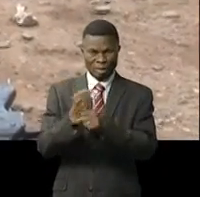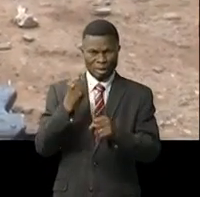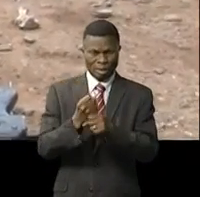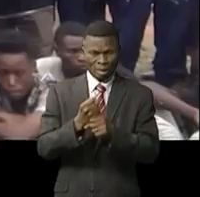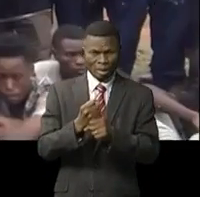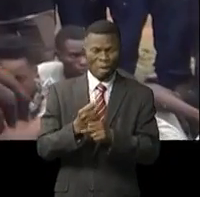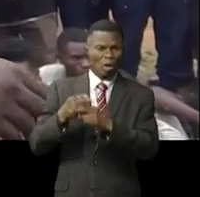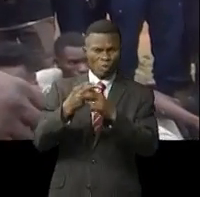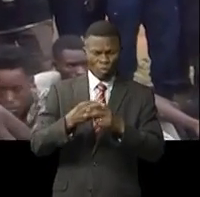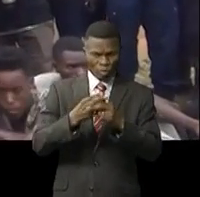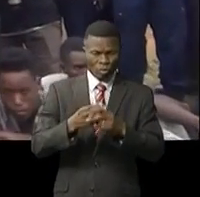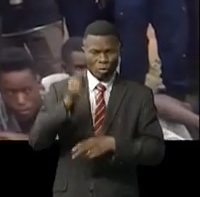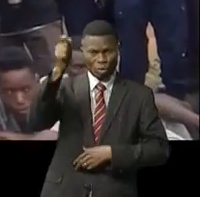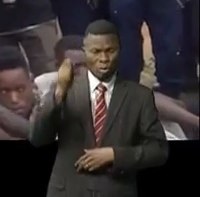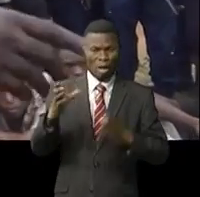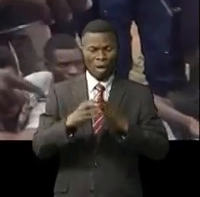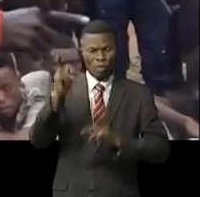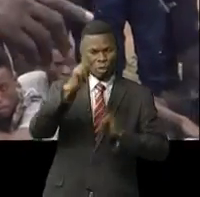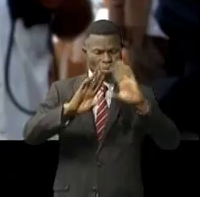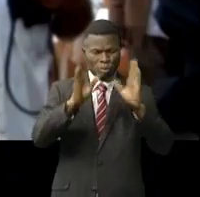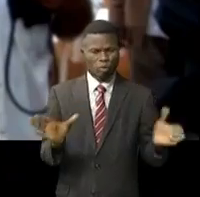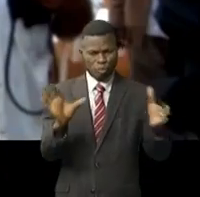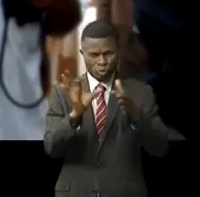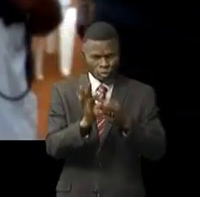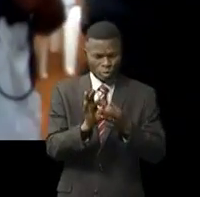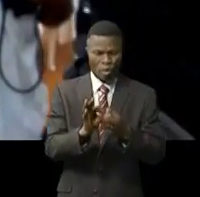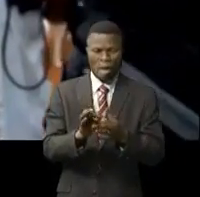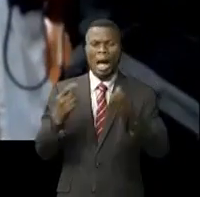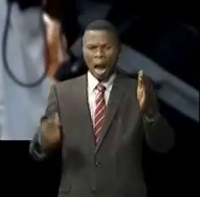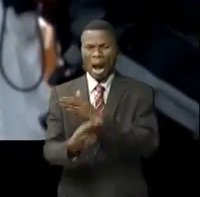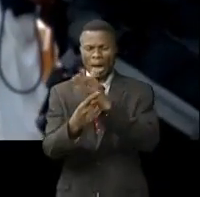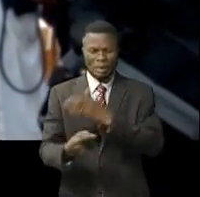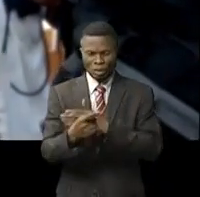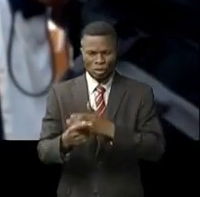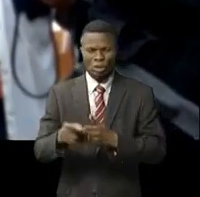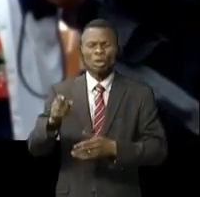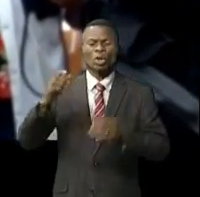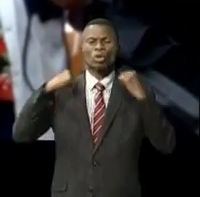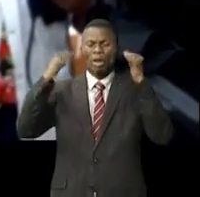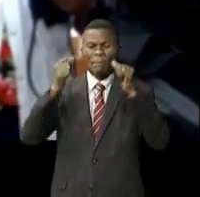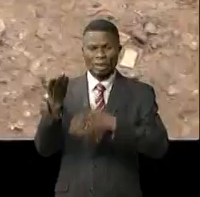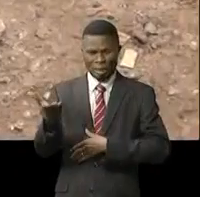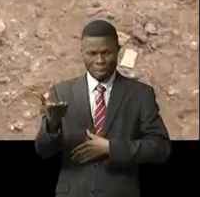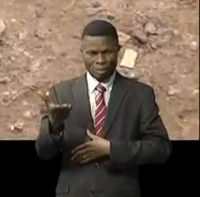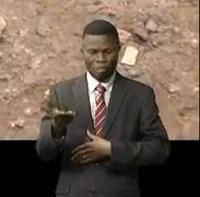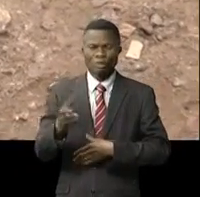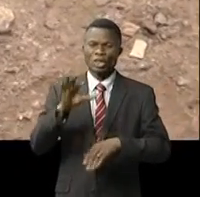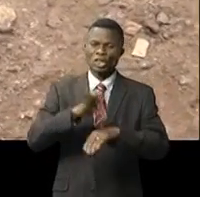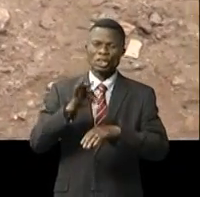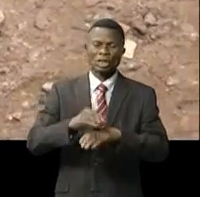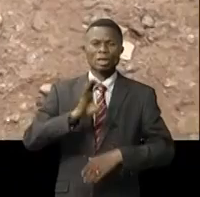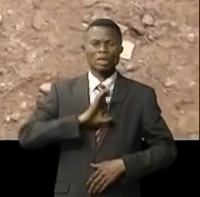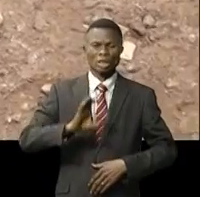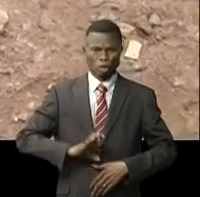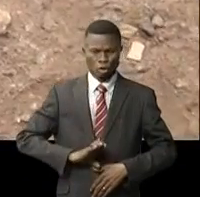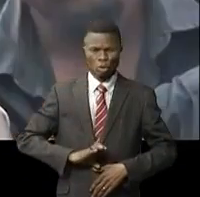services de sécurité avec la population qui ne cesse de dénoncer les fauteurs en eau trouble. Une façon pour les bénissiens d'accompagner